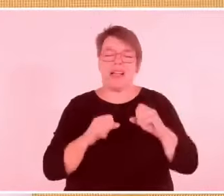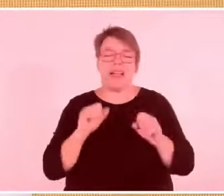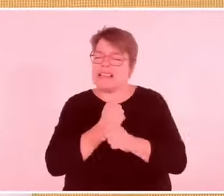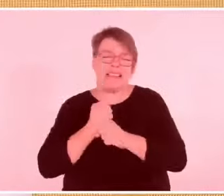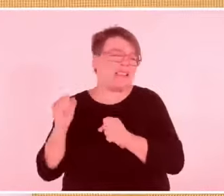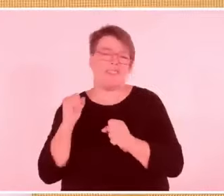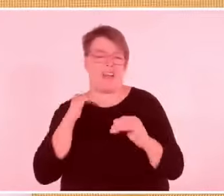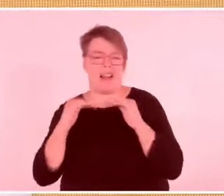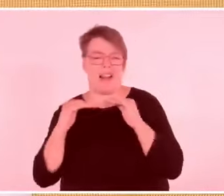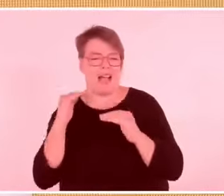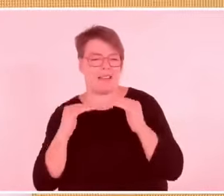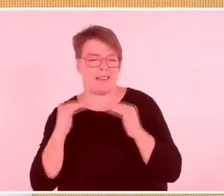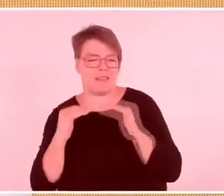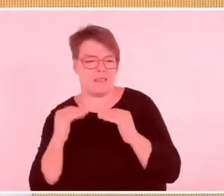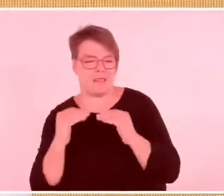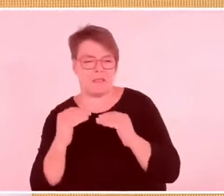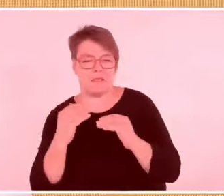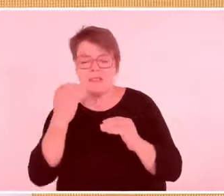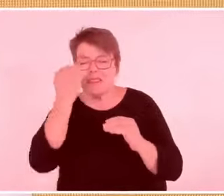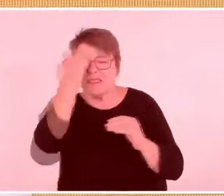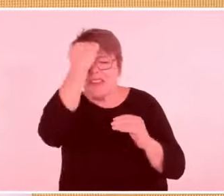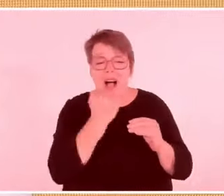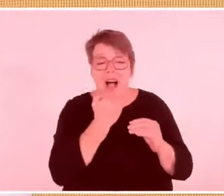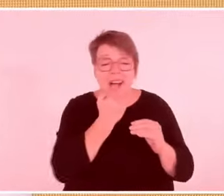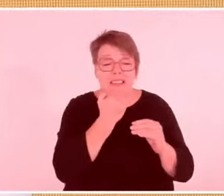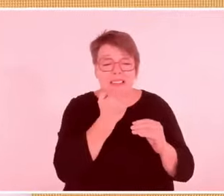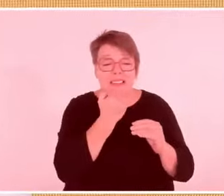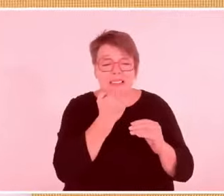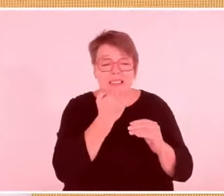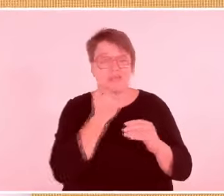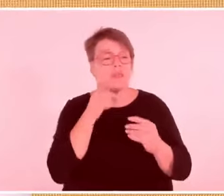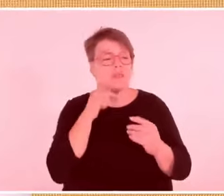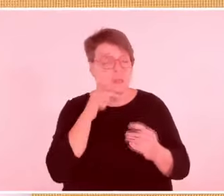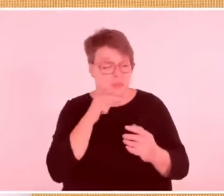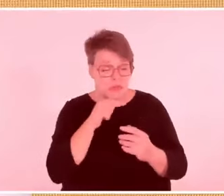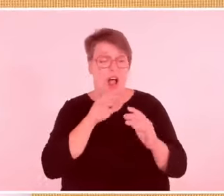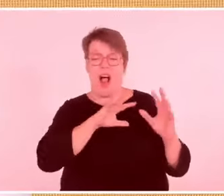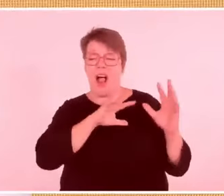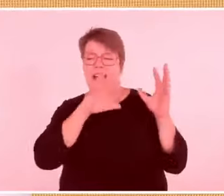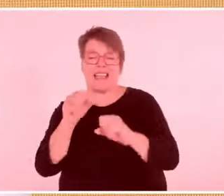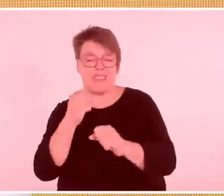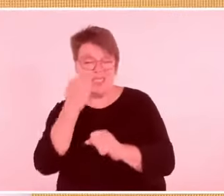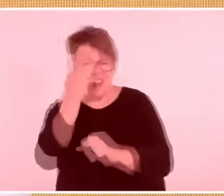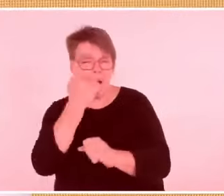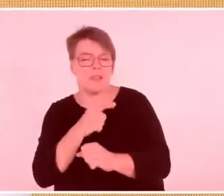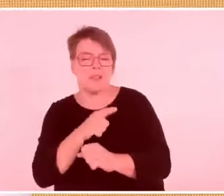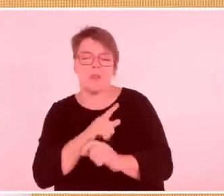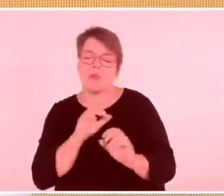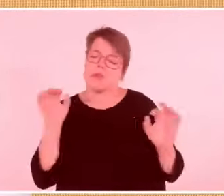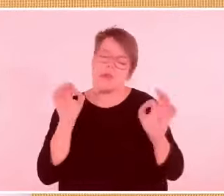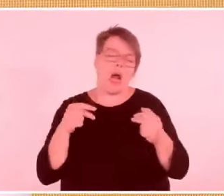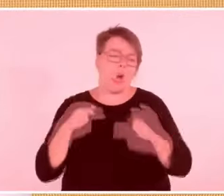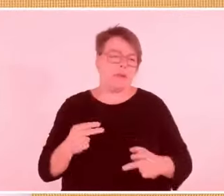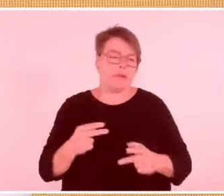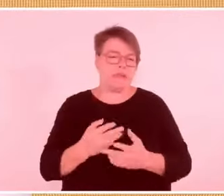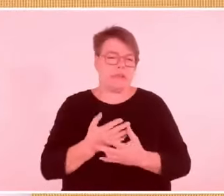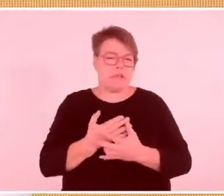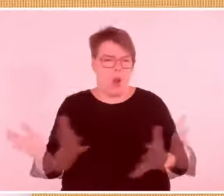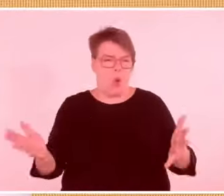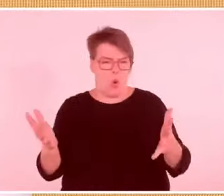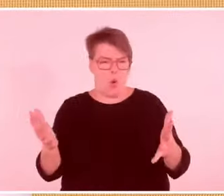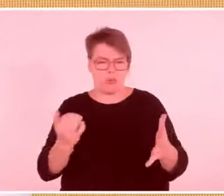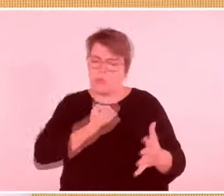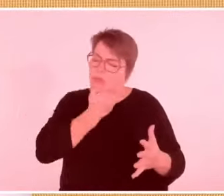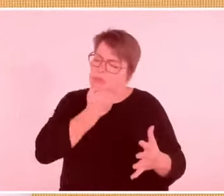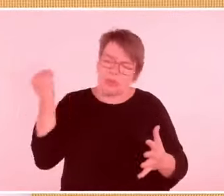brutal ist möglich, vollkommen klar. Aber ich stimme zum Beispiel